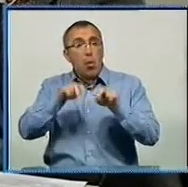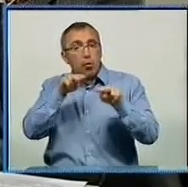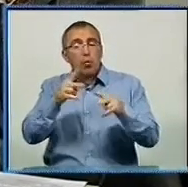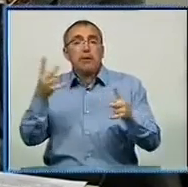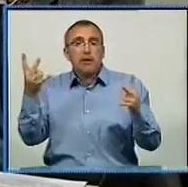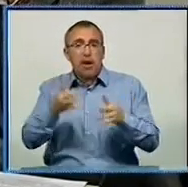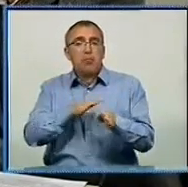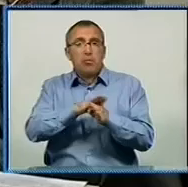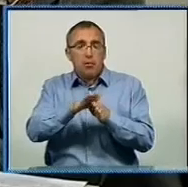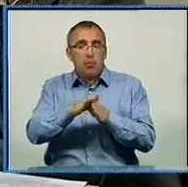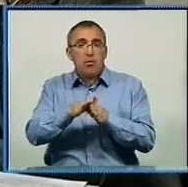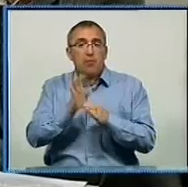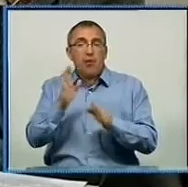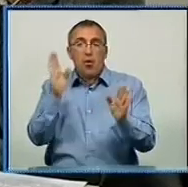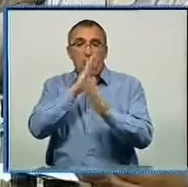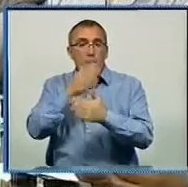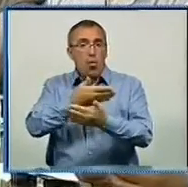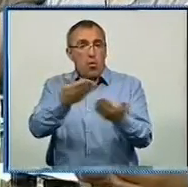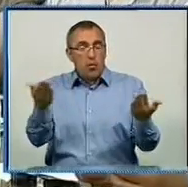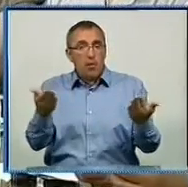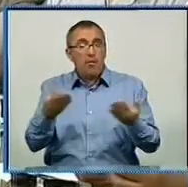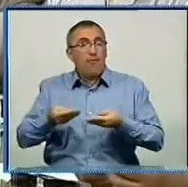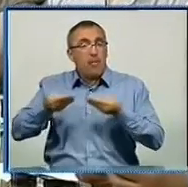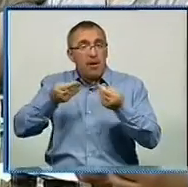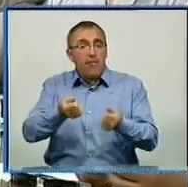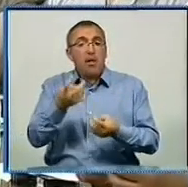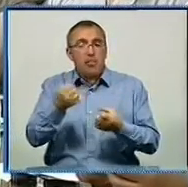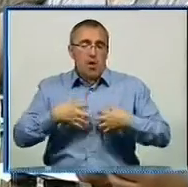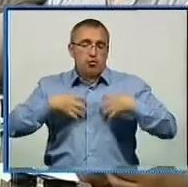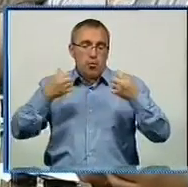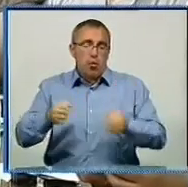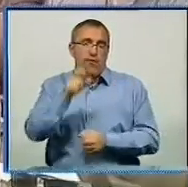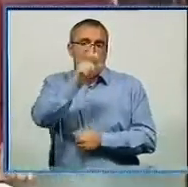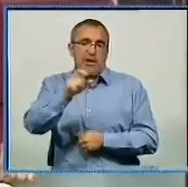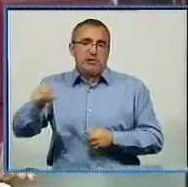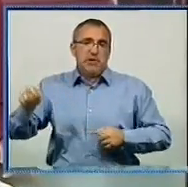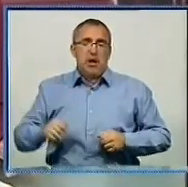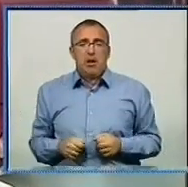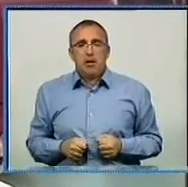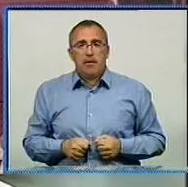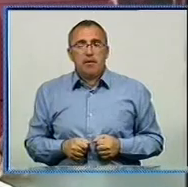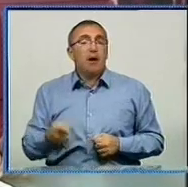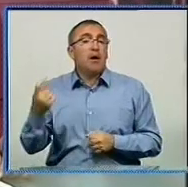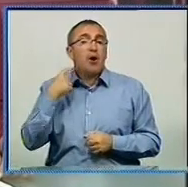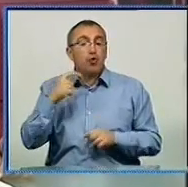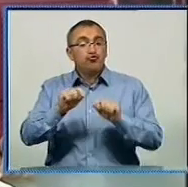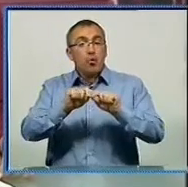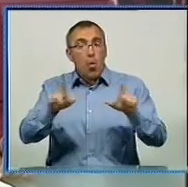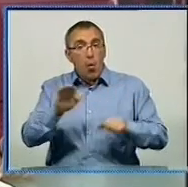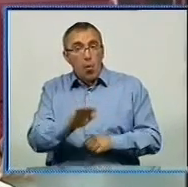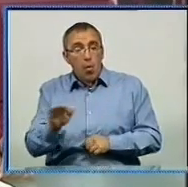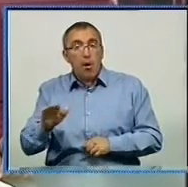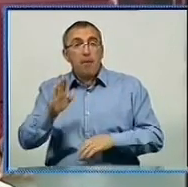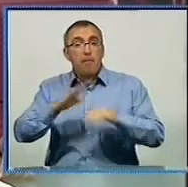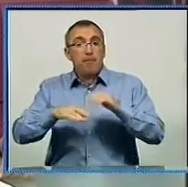здійснювати за навколишнім середовищем, бо це впливає напряму на здоров'я населення. Кіровоградські школярі офіційно